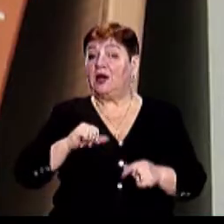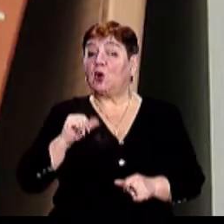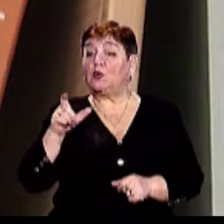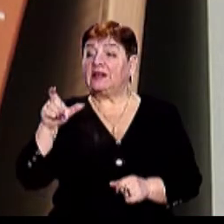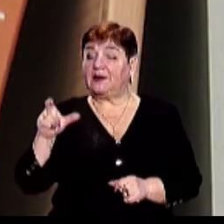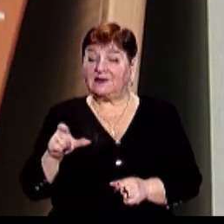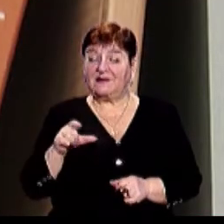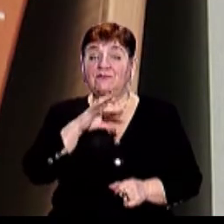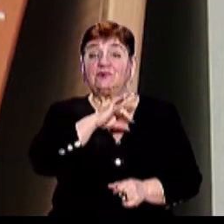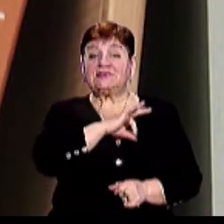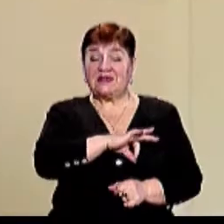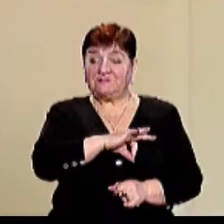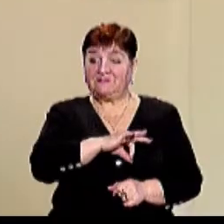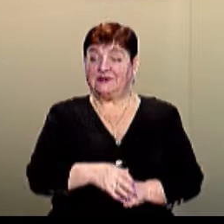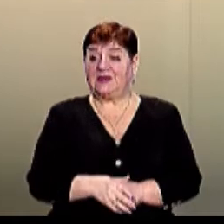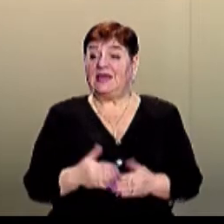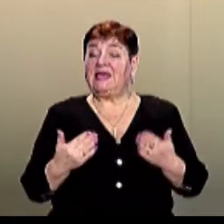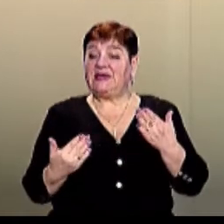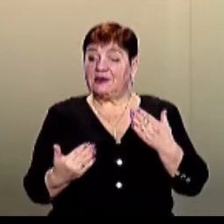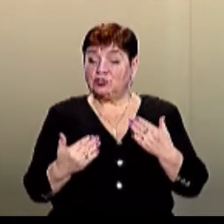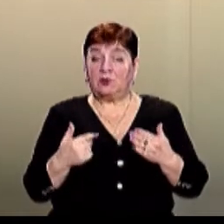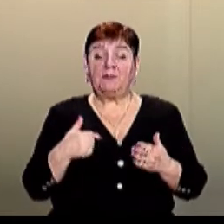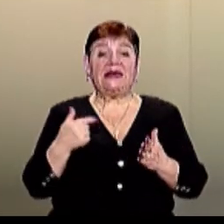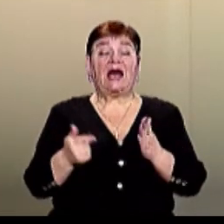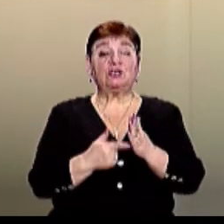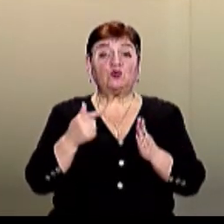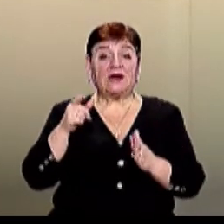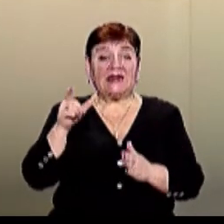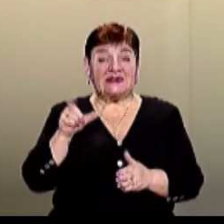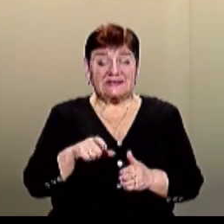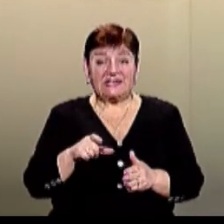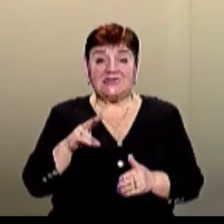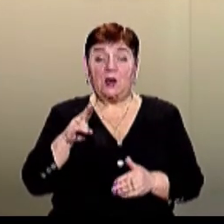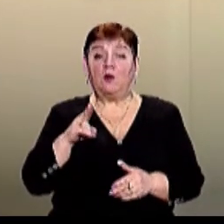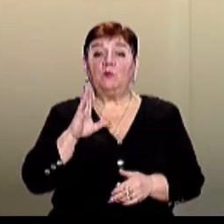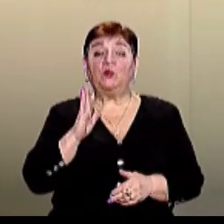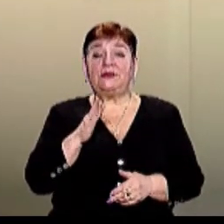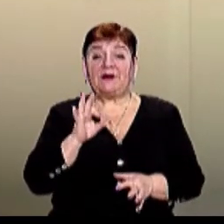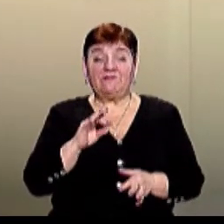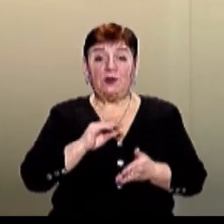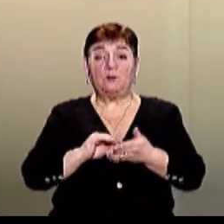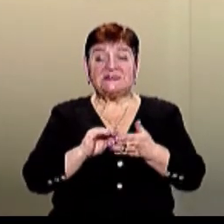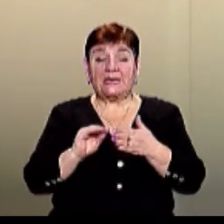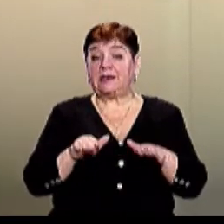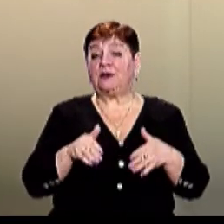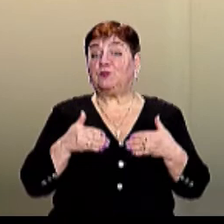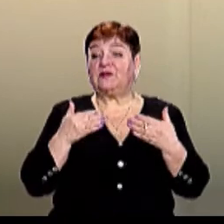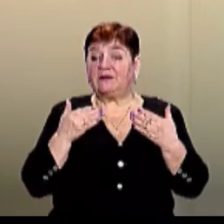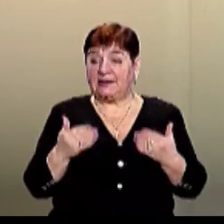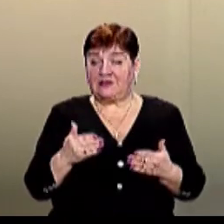намагаються використовувати фемінітиви Якщо не журналісти цим в притул займуться і будуть правильно писати і правильно подавати